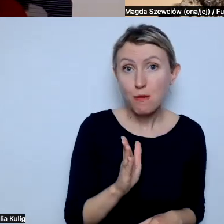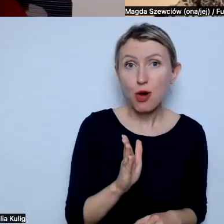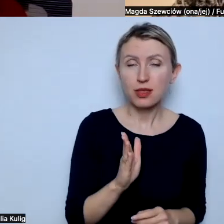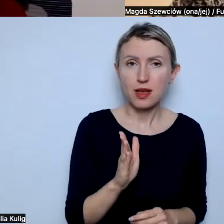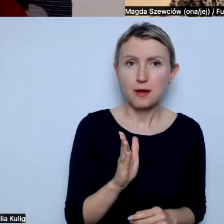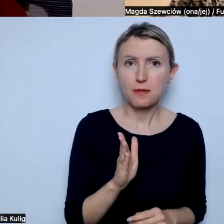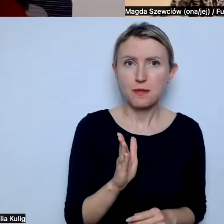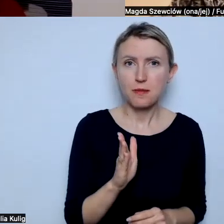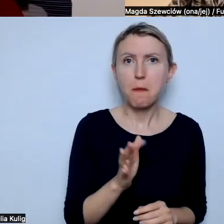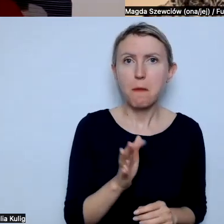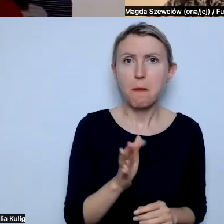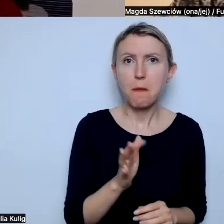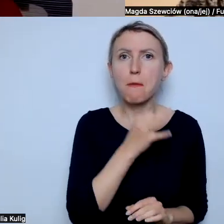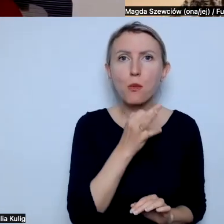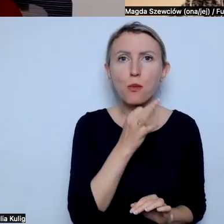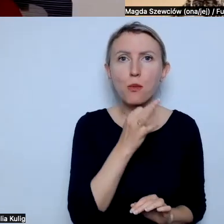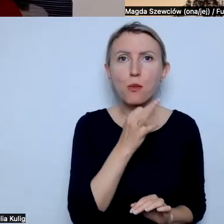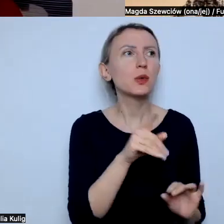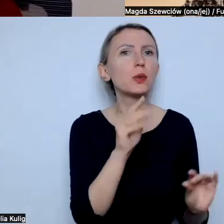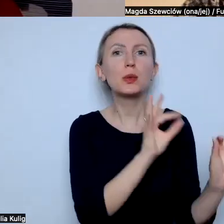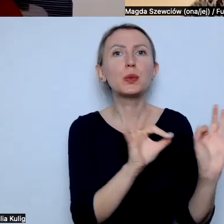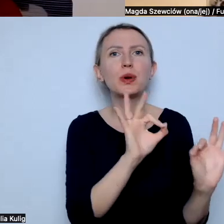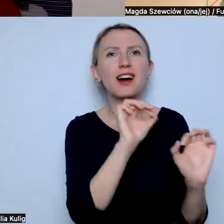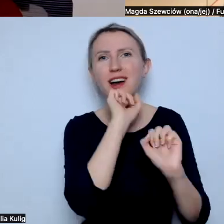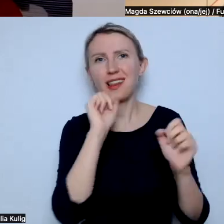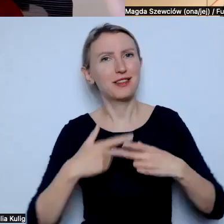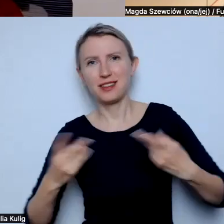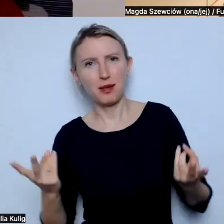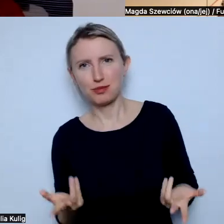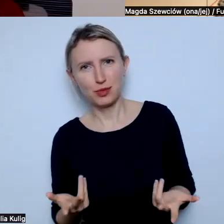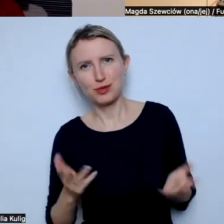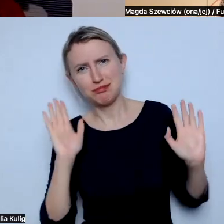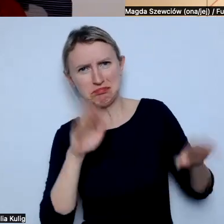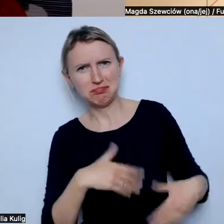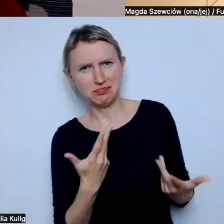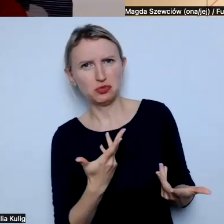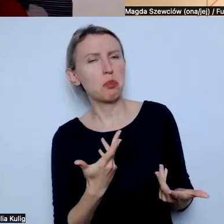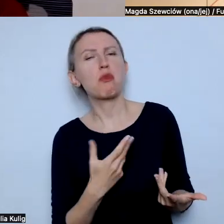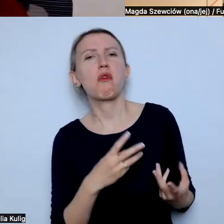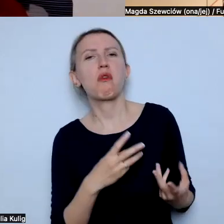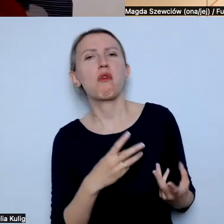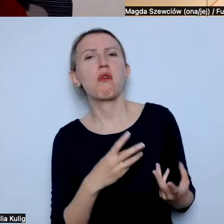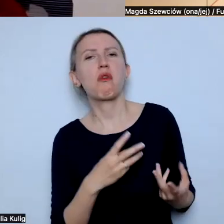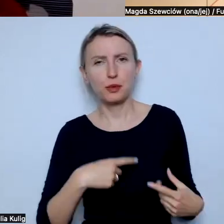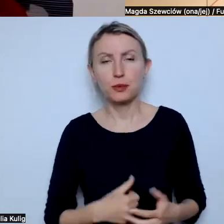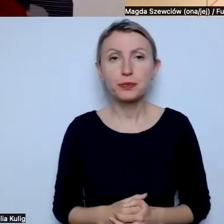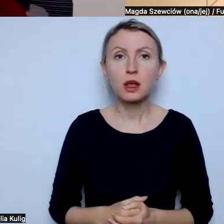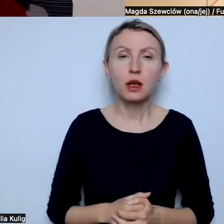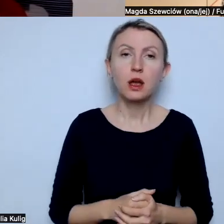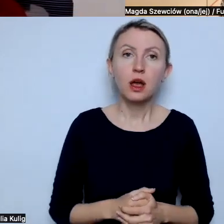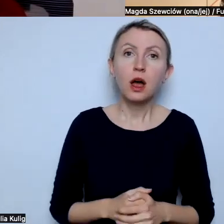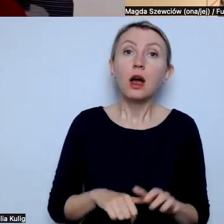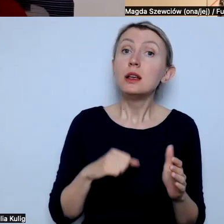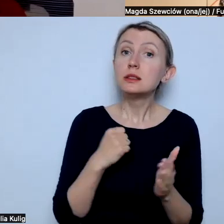Potem skorygował to, przeprosił, ale o tym już nikt nie tweetował, bo to już nie było seksi. I niestety ze sprawami właśnie,